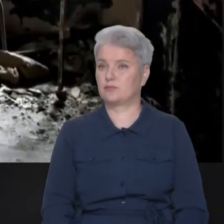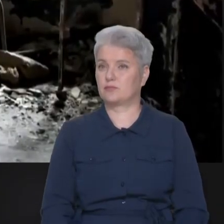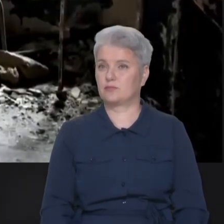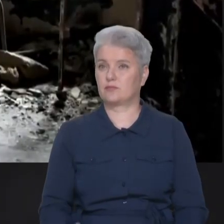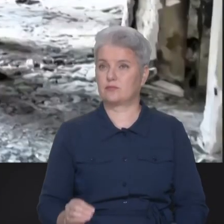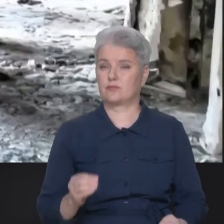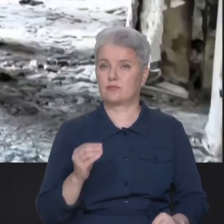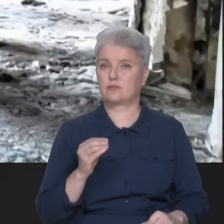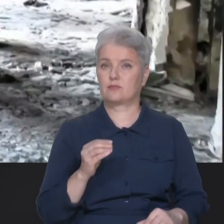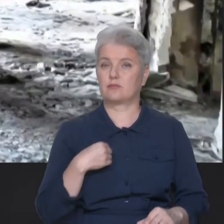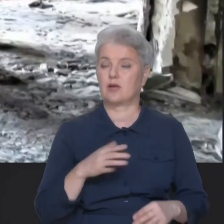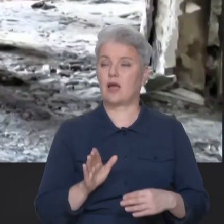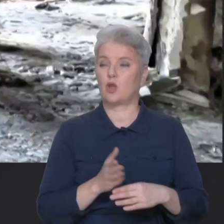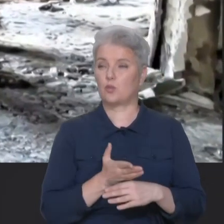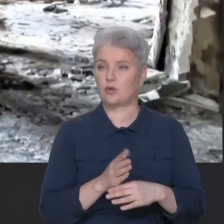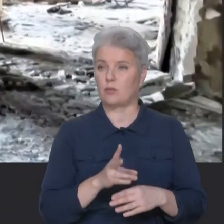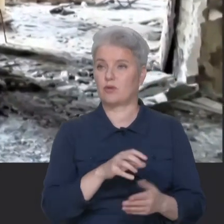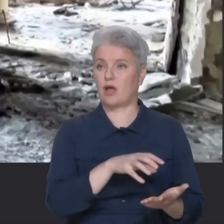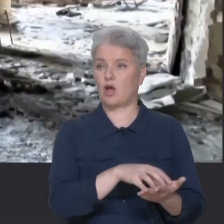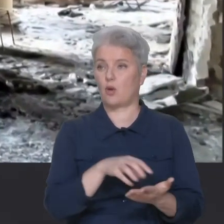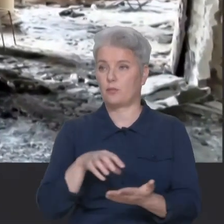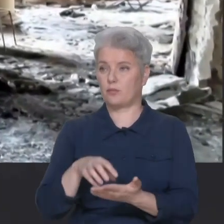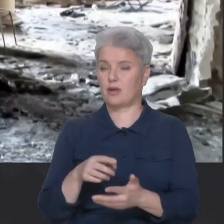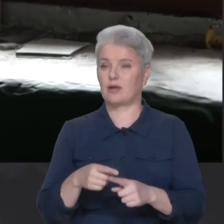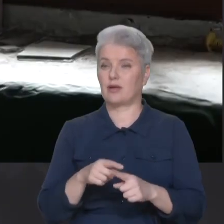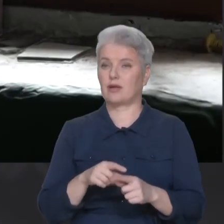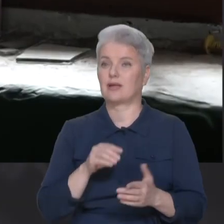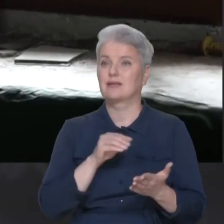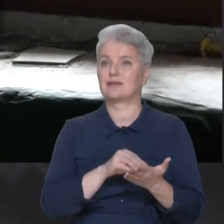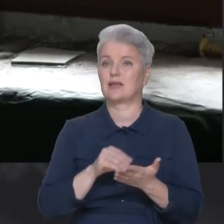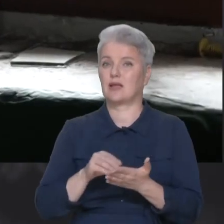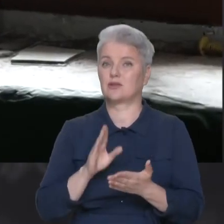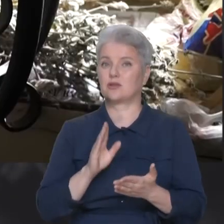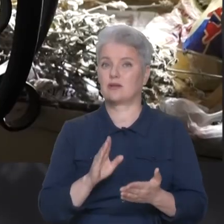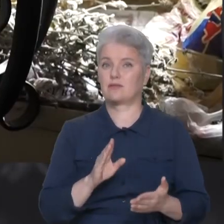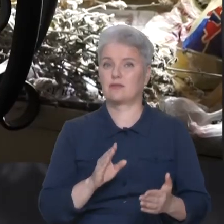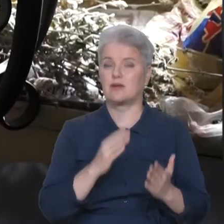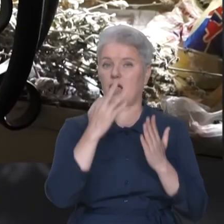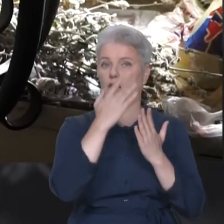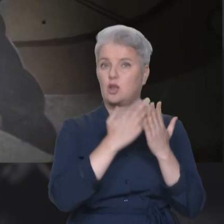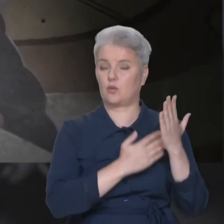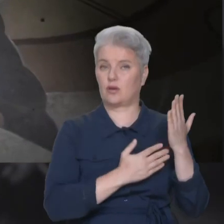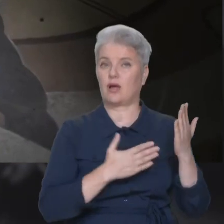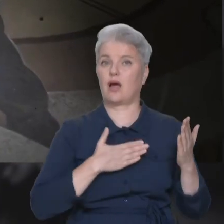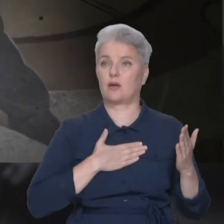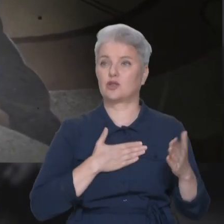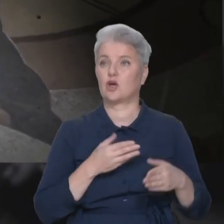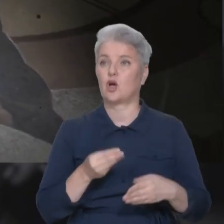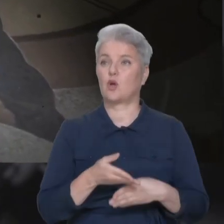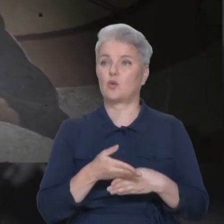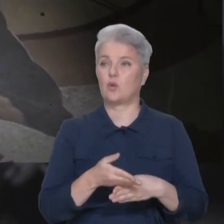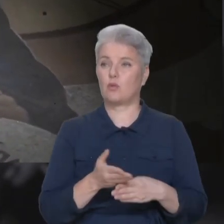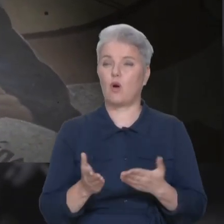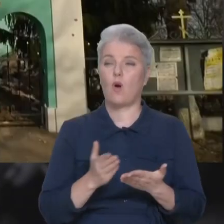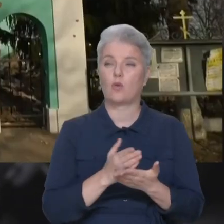потім розподіляємо на ті об'єкти, які зазначені в цих лотах. Ми наших донорів орієнтуємо на